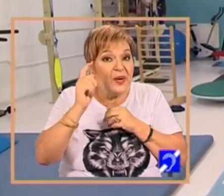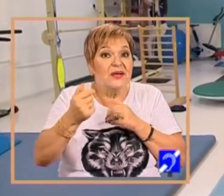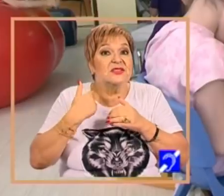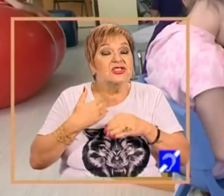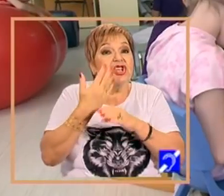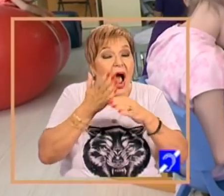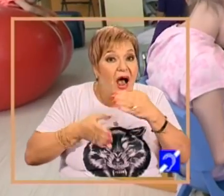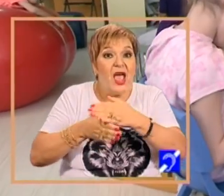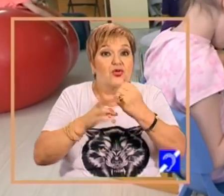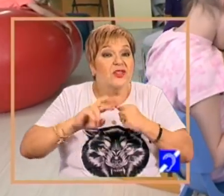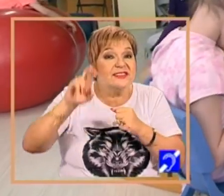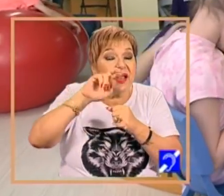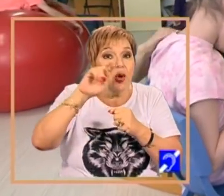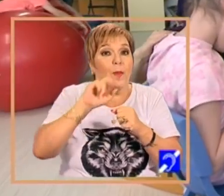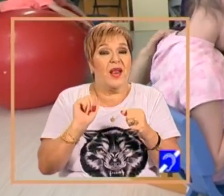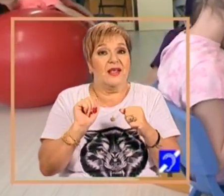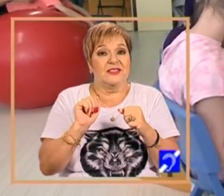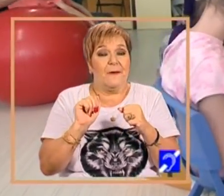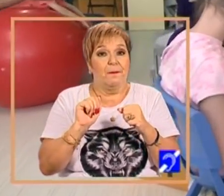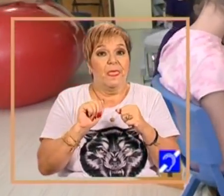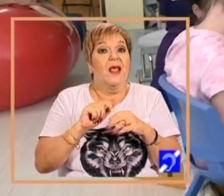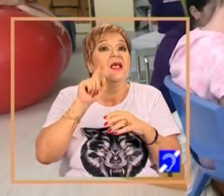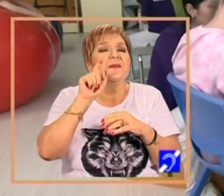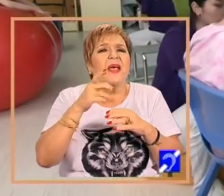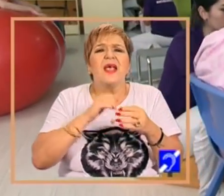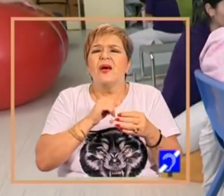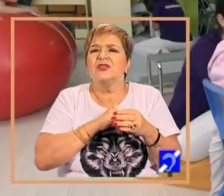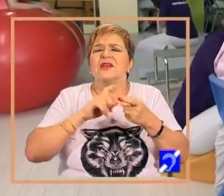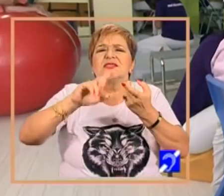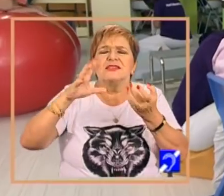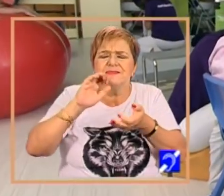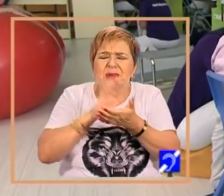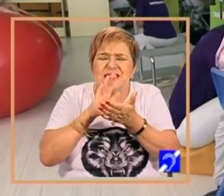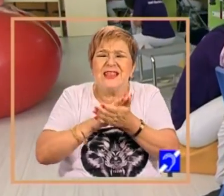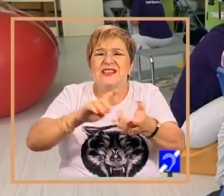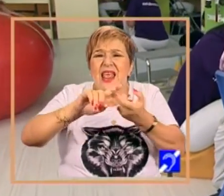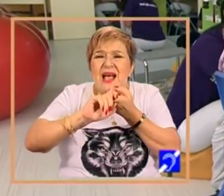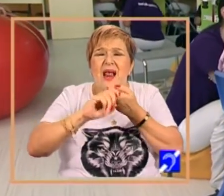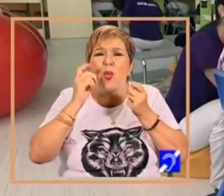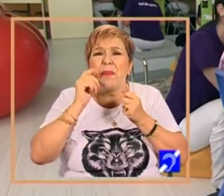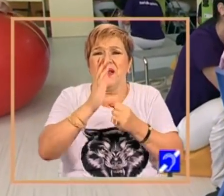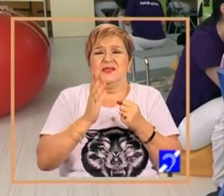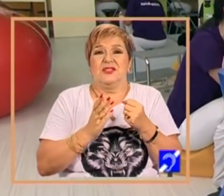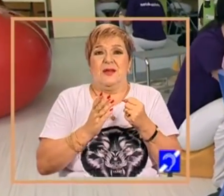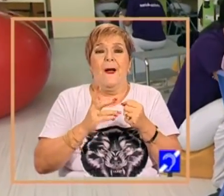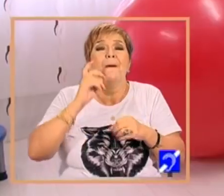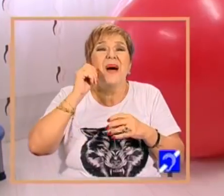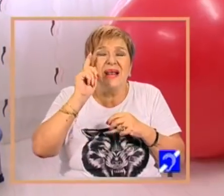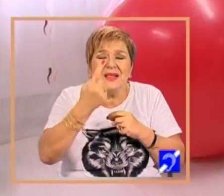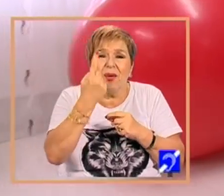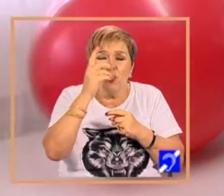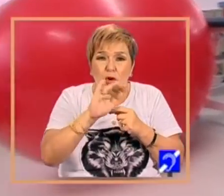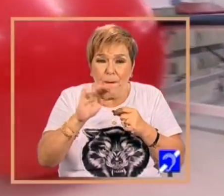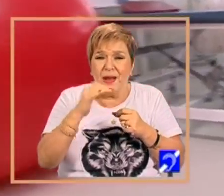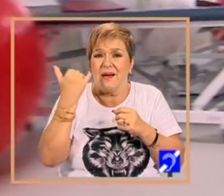dezvoltarea centrului a fost relaționarea în permanență cu părintele. Părintele unui copil